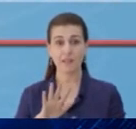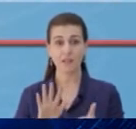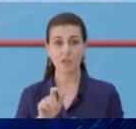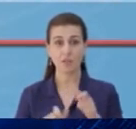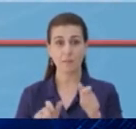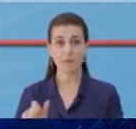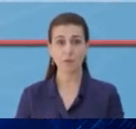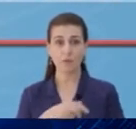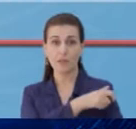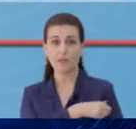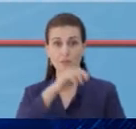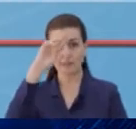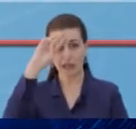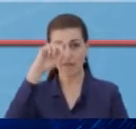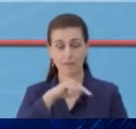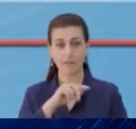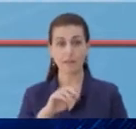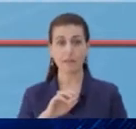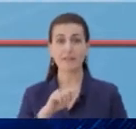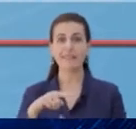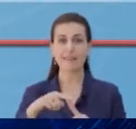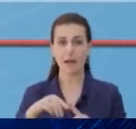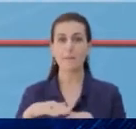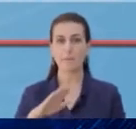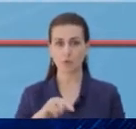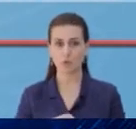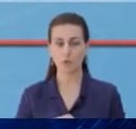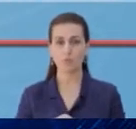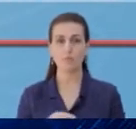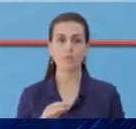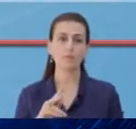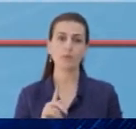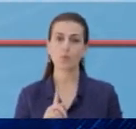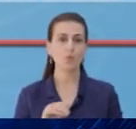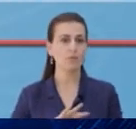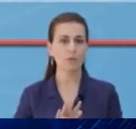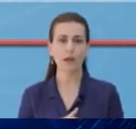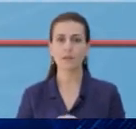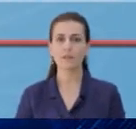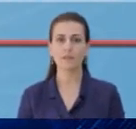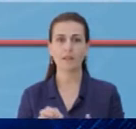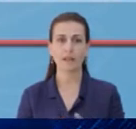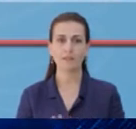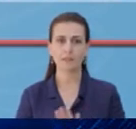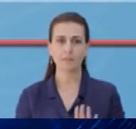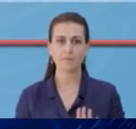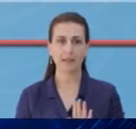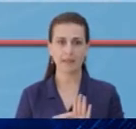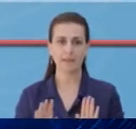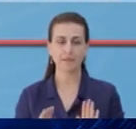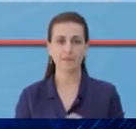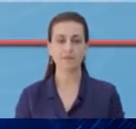janë personel shëndetësor 36 të cilët janë kryesisht nga Tirana dhe ka rezultuar negativ për SARS-CoV-2.